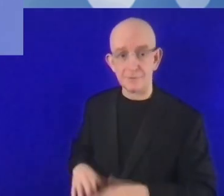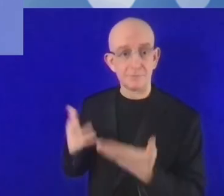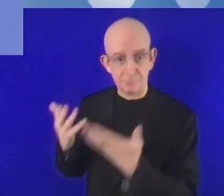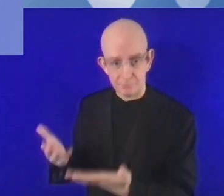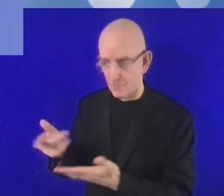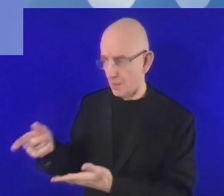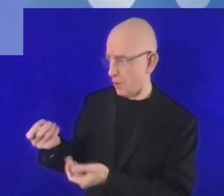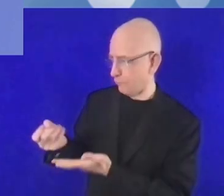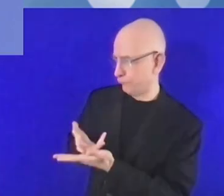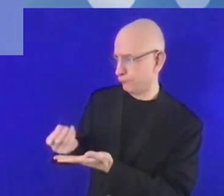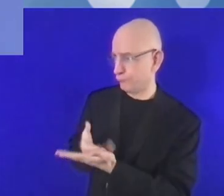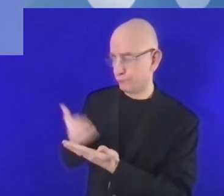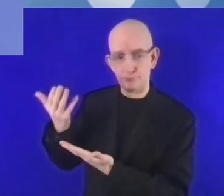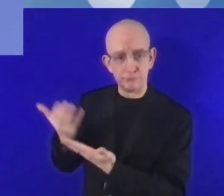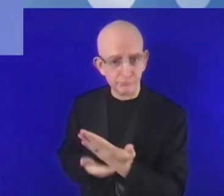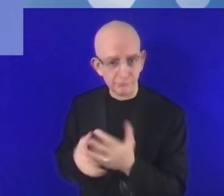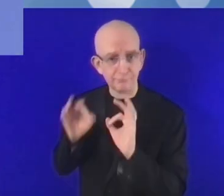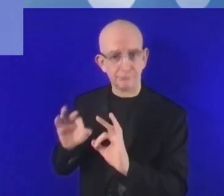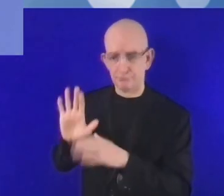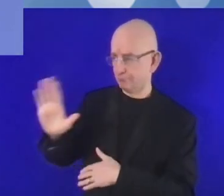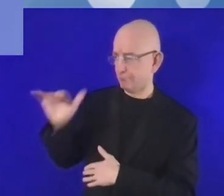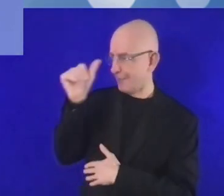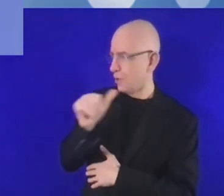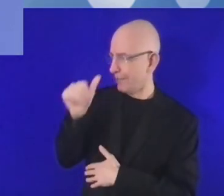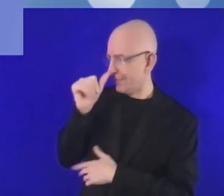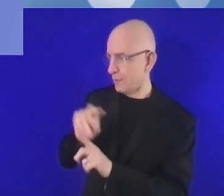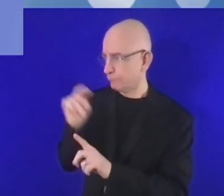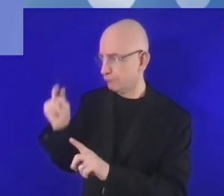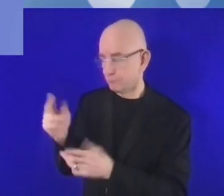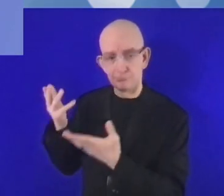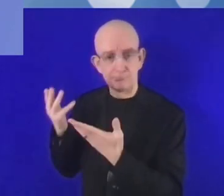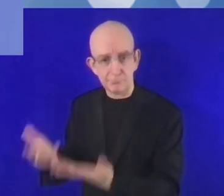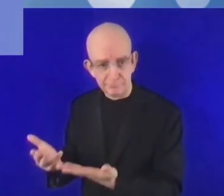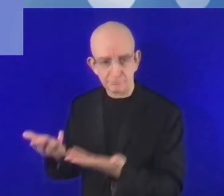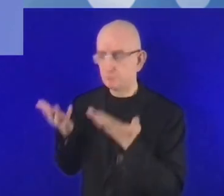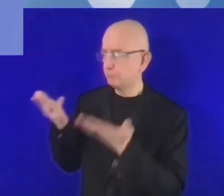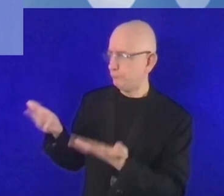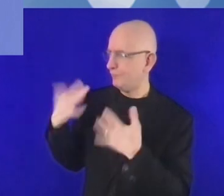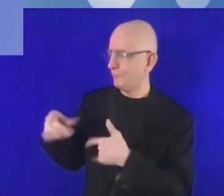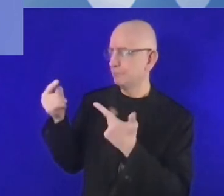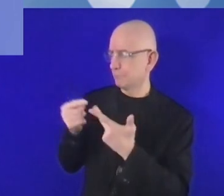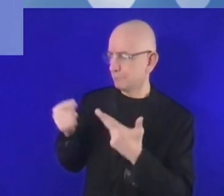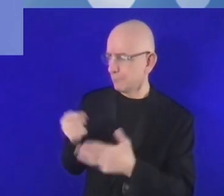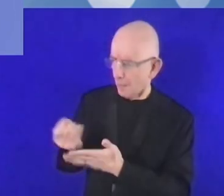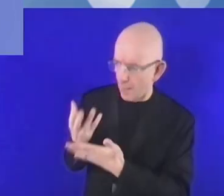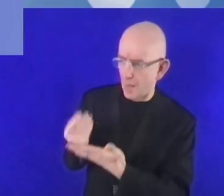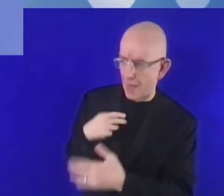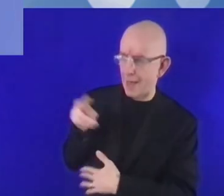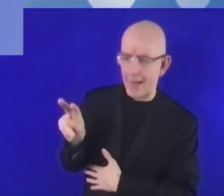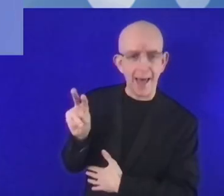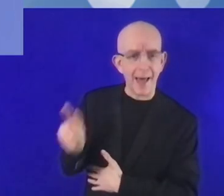الوزيرة على هذا المندور الاثيوبي، ومن المهم أنك ذكرت وأكثر من مرة هذا